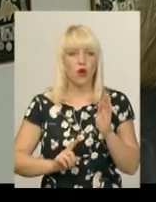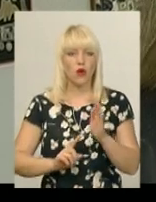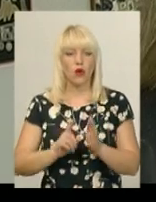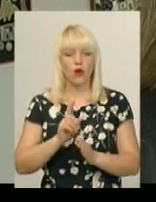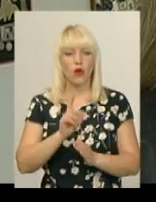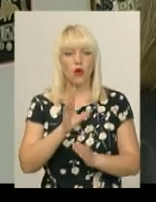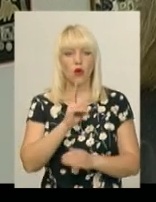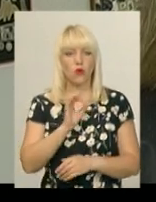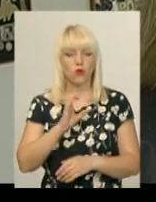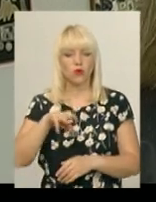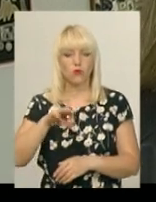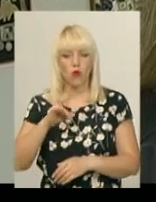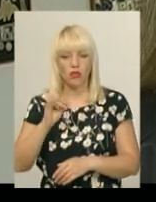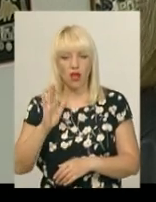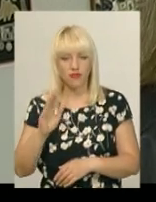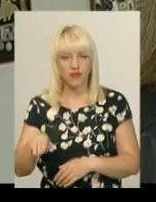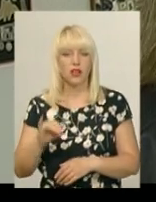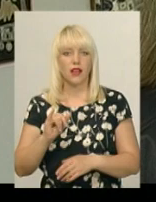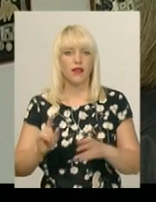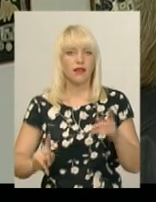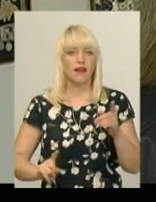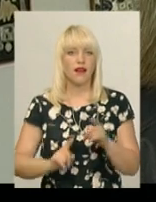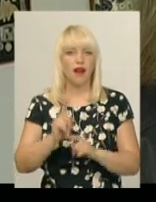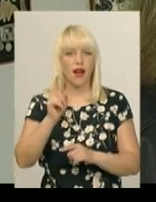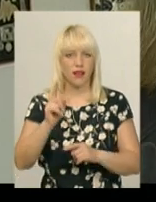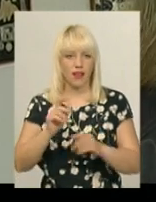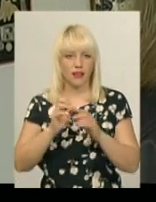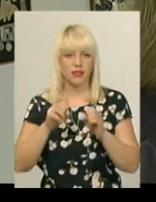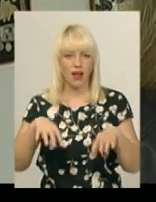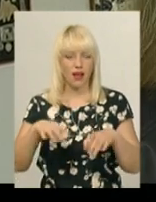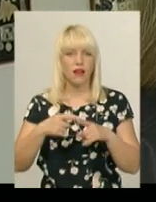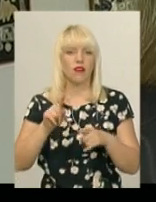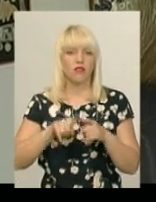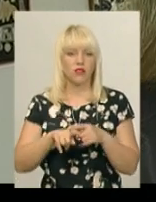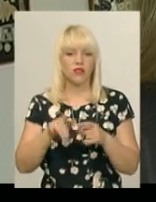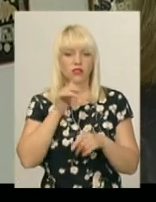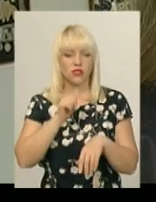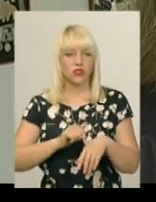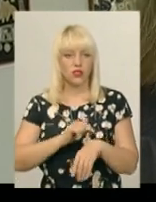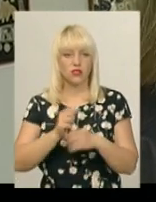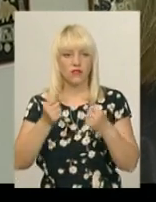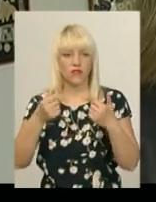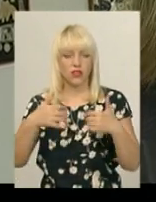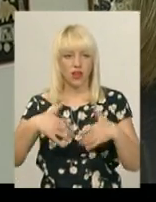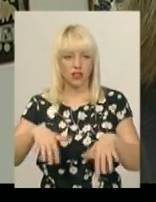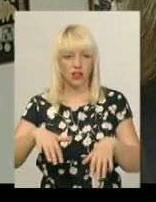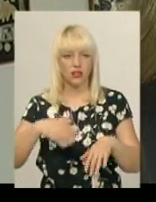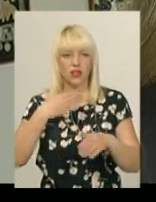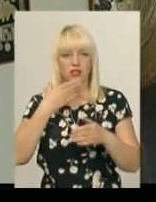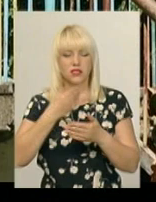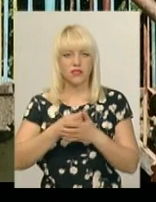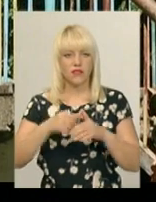На жаль, з часом вона втратила як і свій вигляд, так і